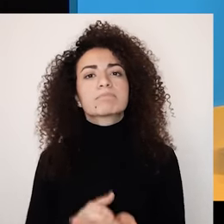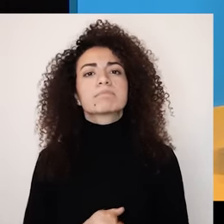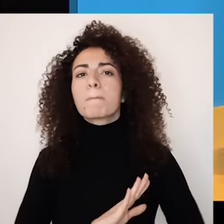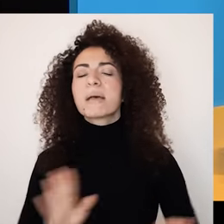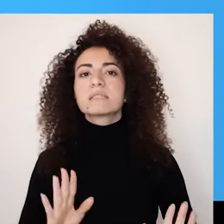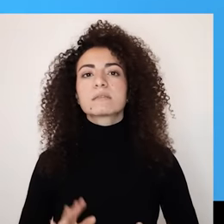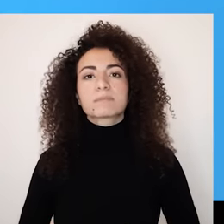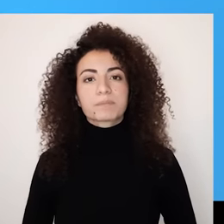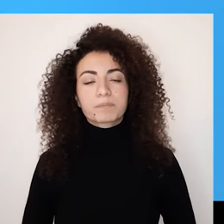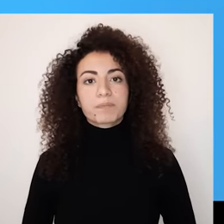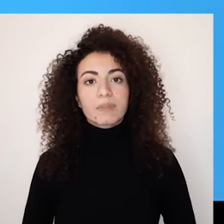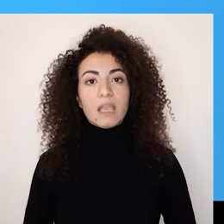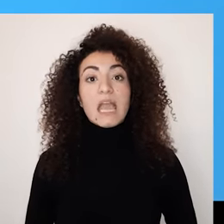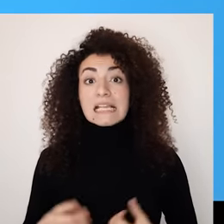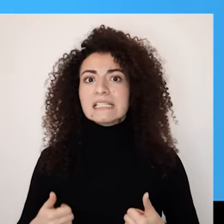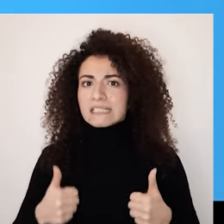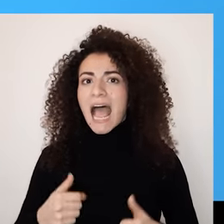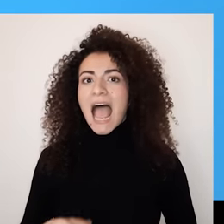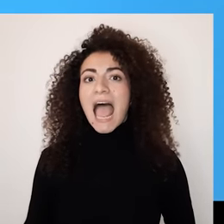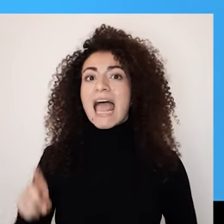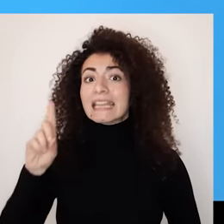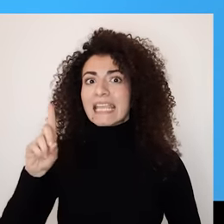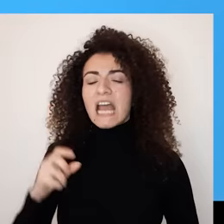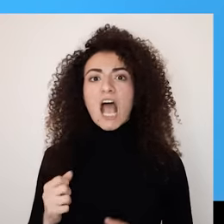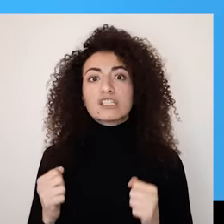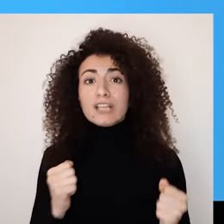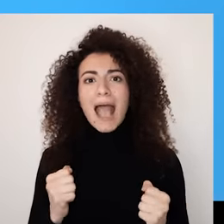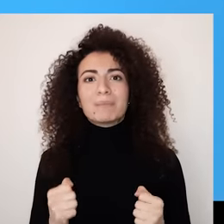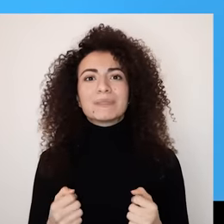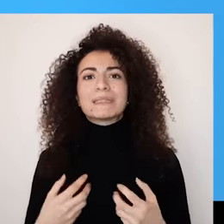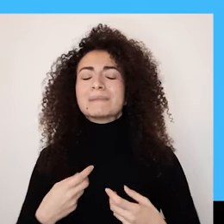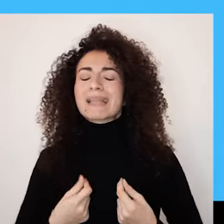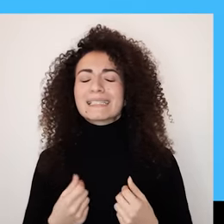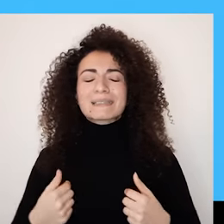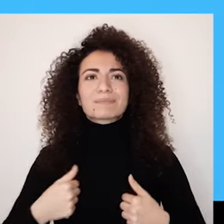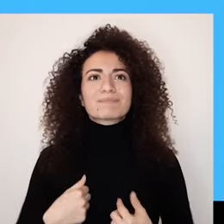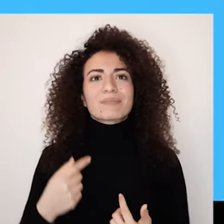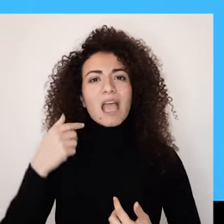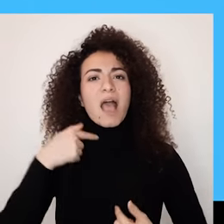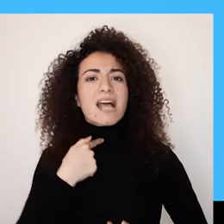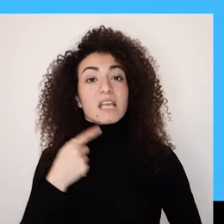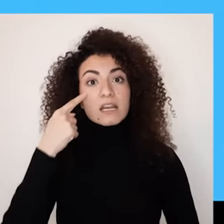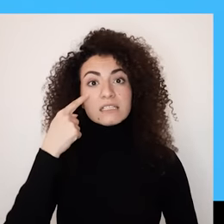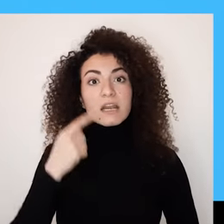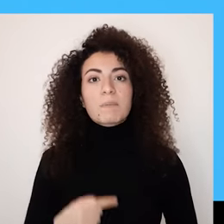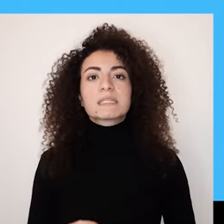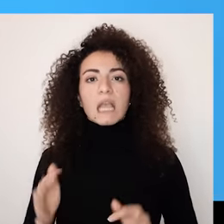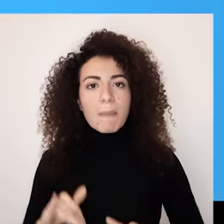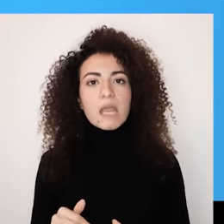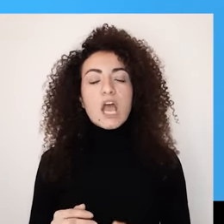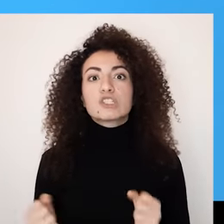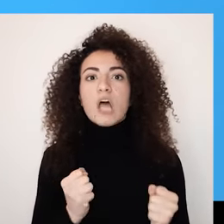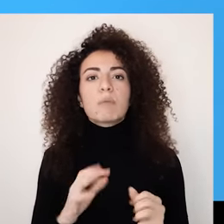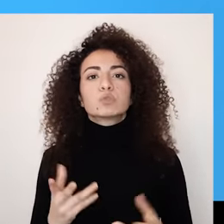بغضب كبير لقدر ما كان صعب على دينا تتقبل فقدانا الكامل لنظرة الأصعب كان العواقب اللي نتجت عنها